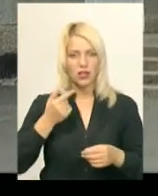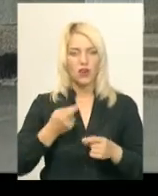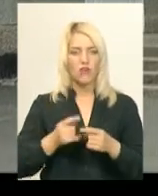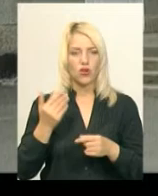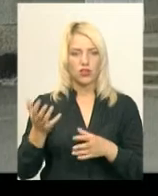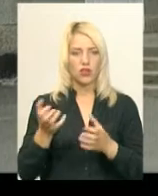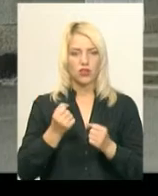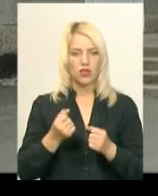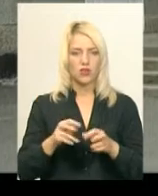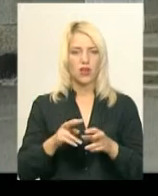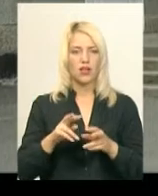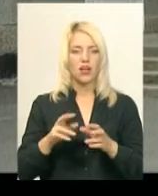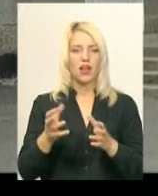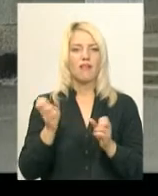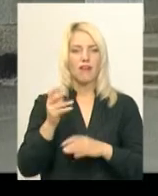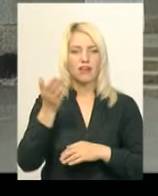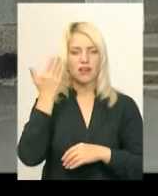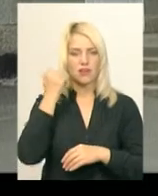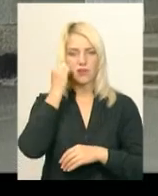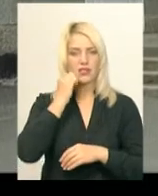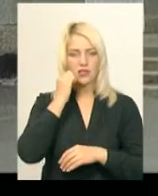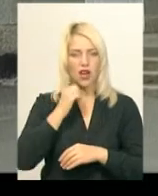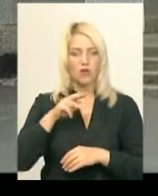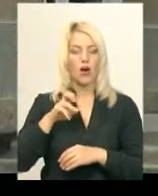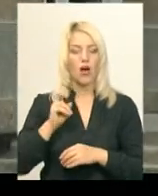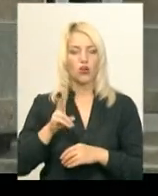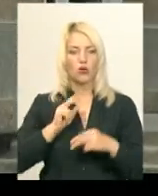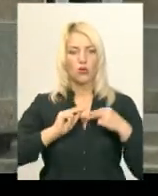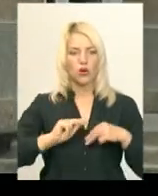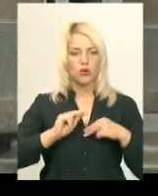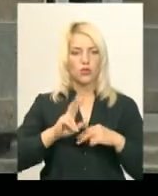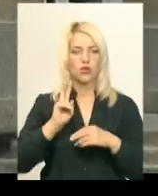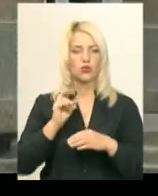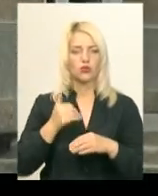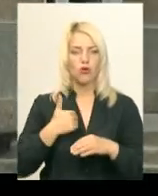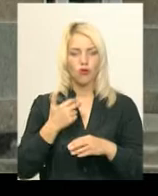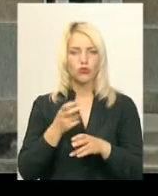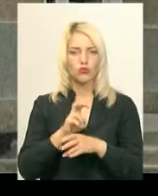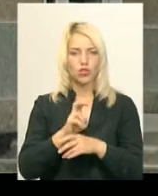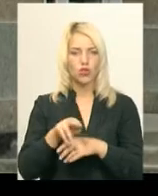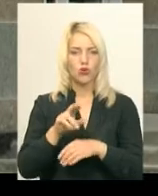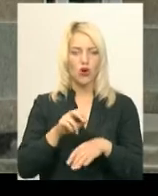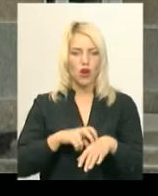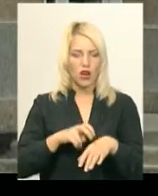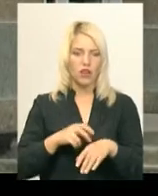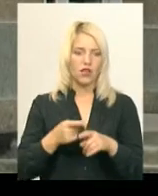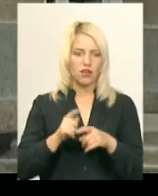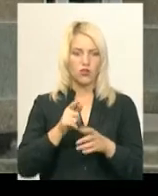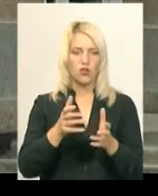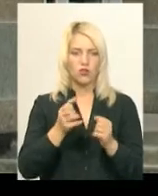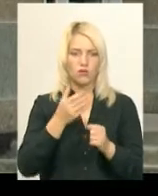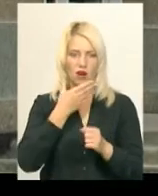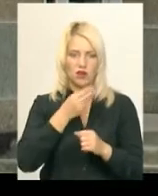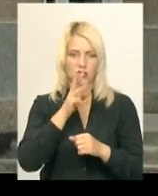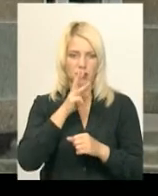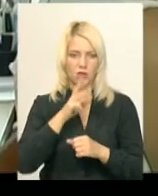вони отримали майже так само, як отримували раніше. А ті, які попрацювали, пацієнти до них хочуть йти, записалися до них, вони отримали досить